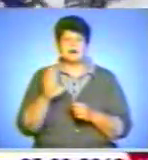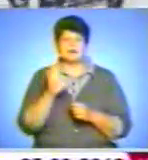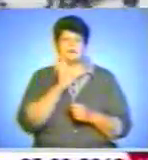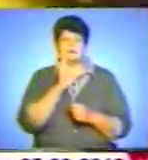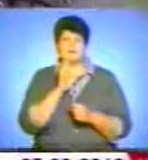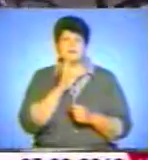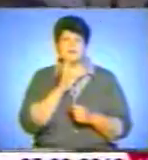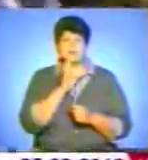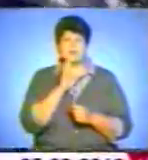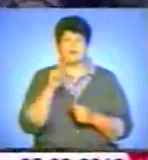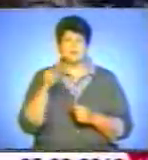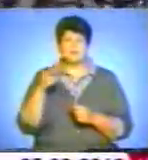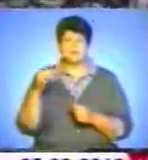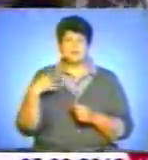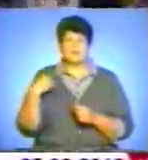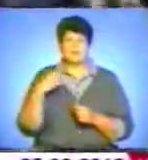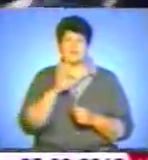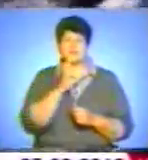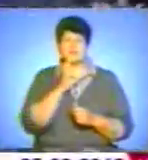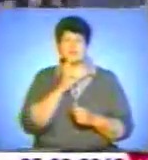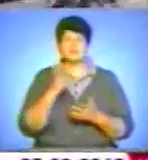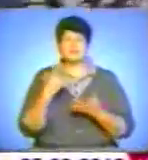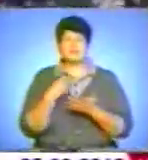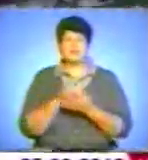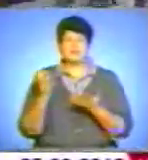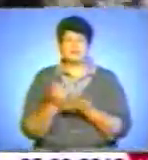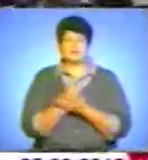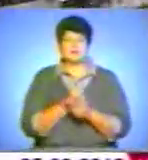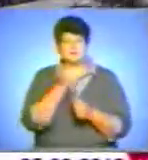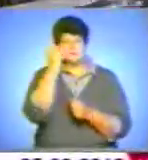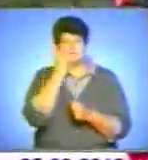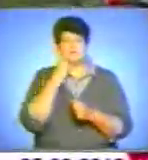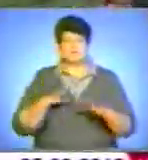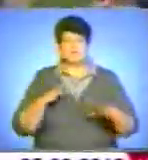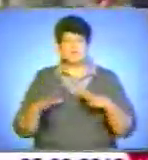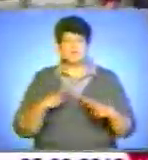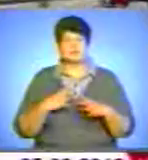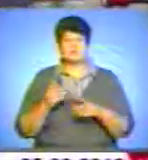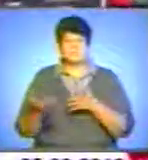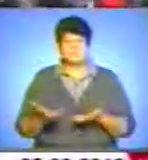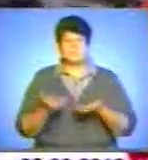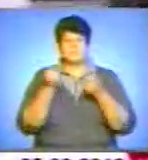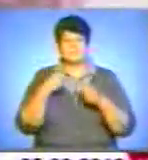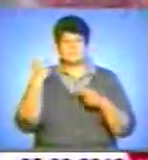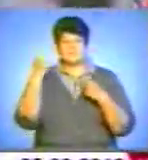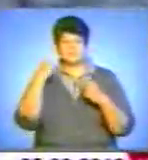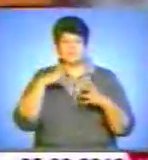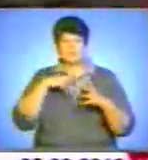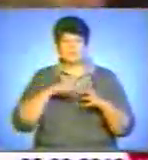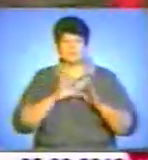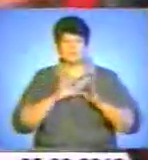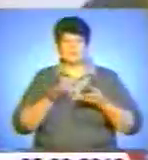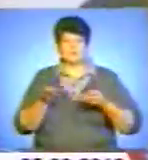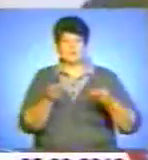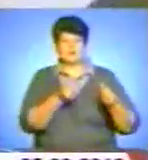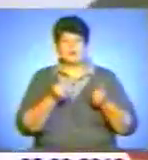Львова. Учасники змагань наголошують, своїм успіхом завдячують тренерам. Адже саме їх підтримка і психологічне налаштування на позитив